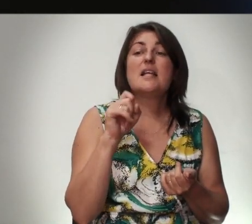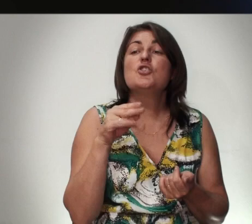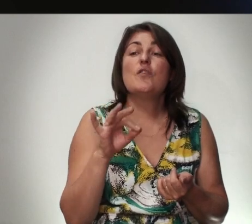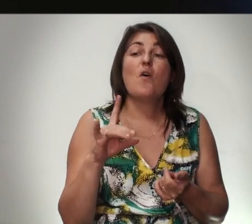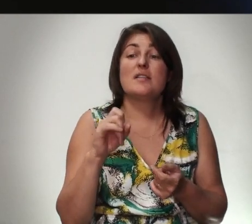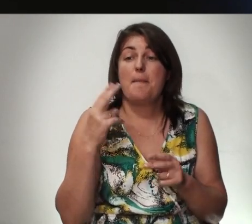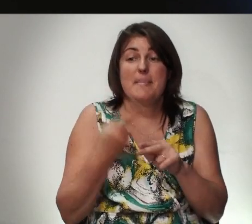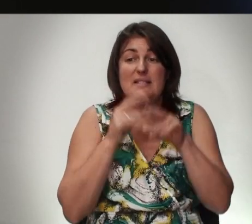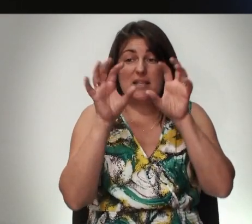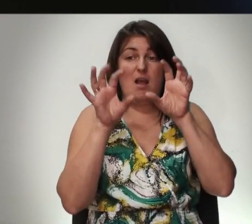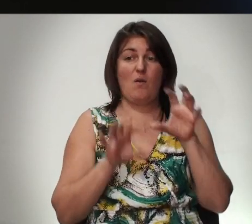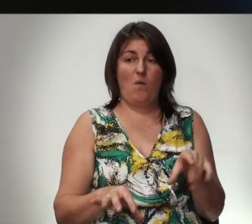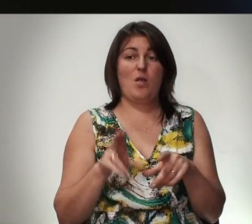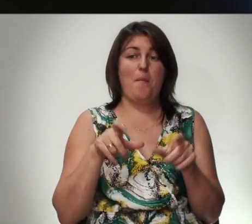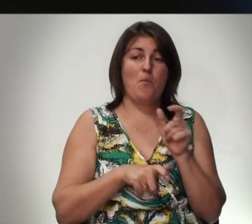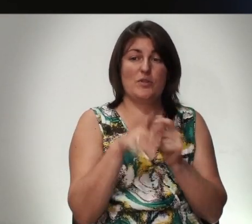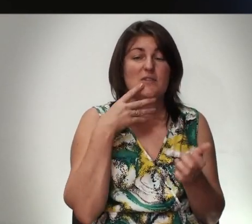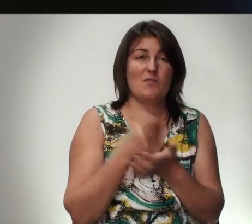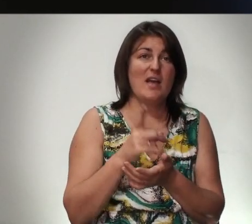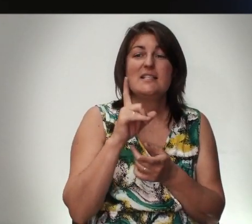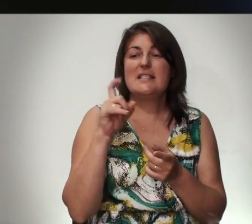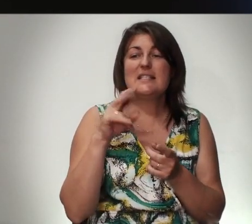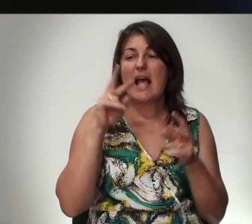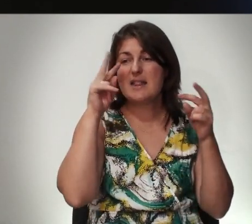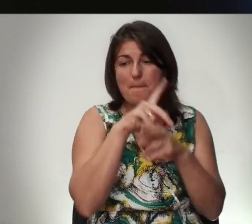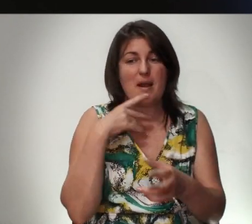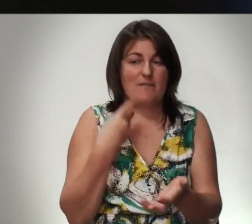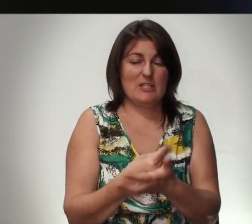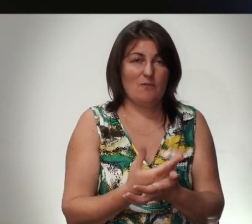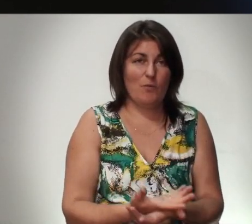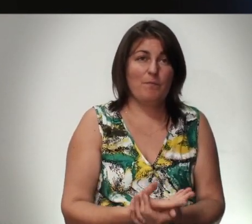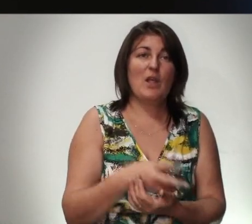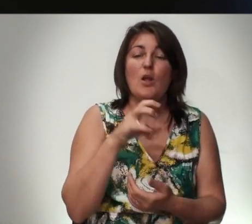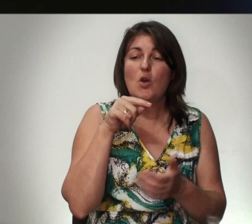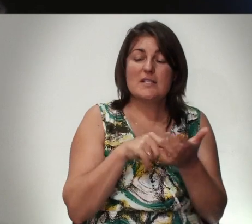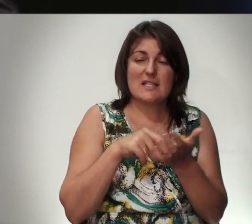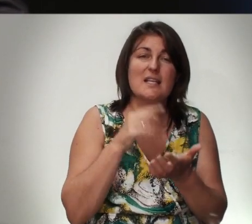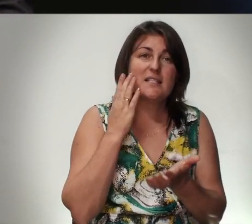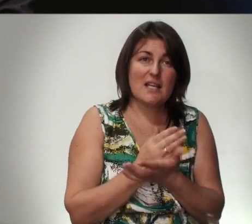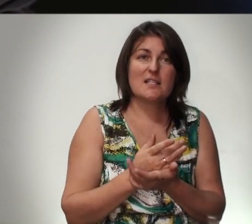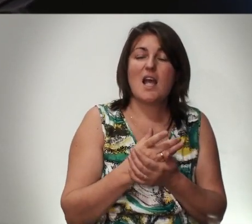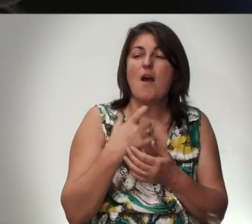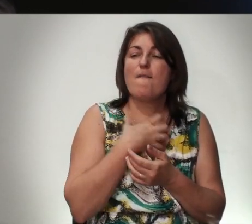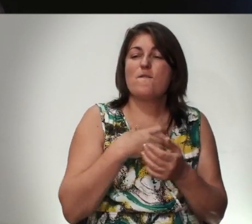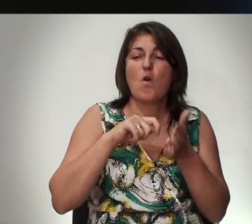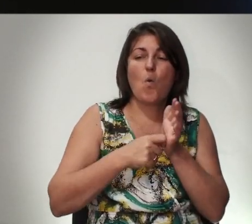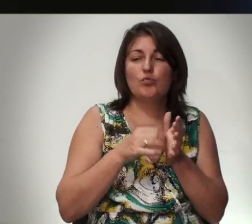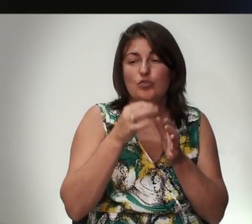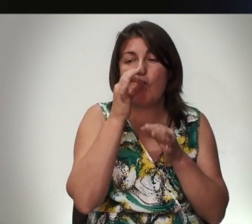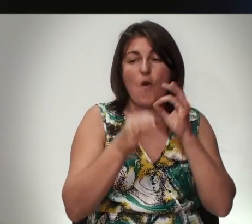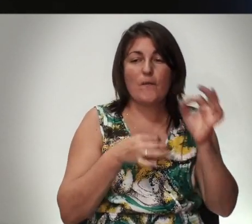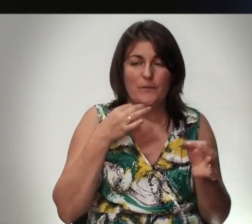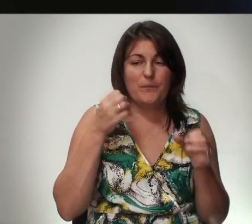За беззаконие Пути свои Из-за неправды Свои Но здесь Есть Ключ Разрешения